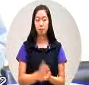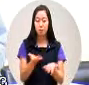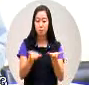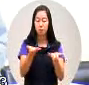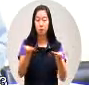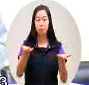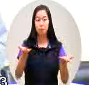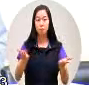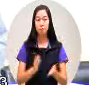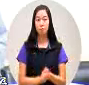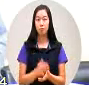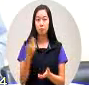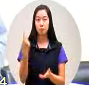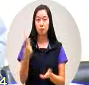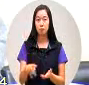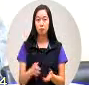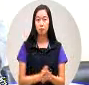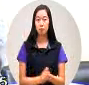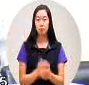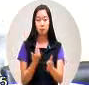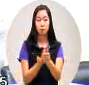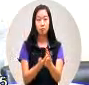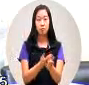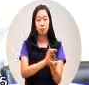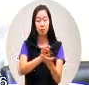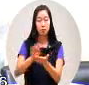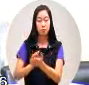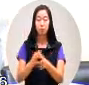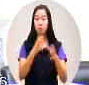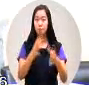来付罪经费的建设